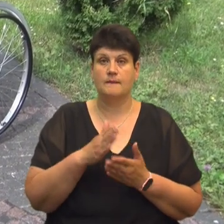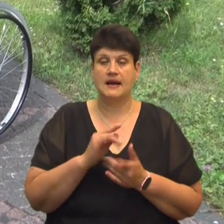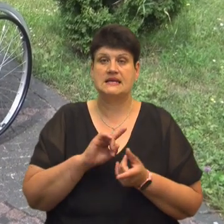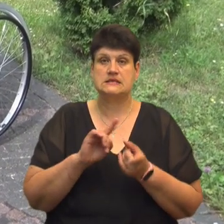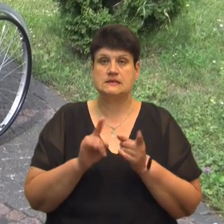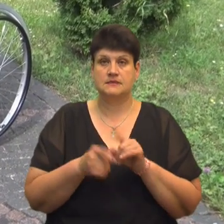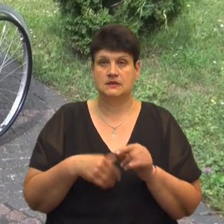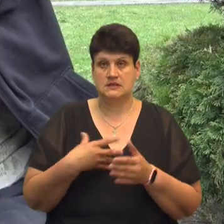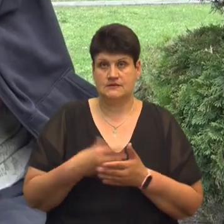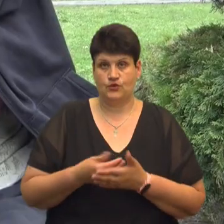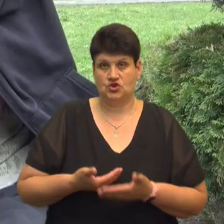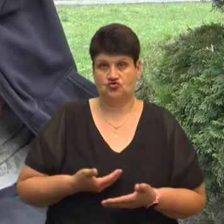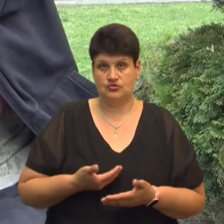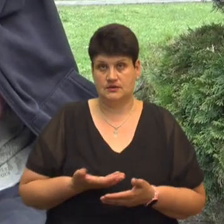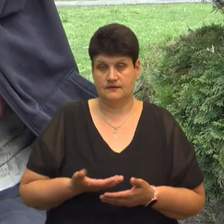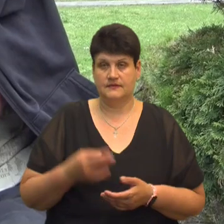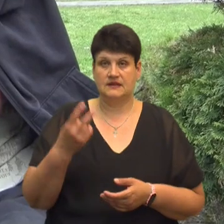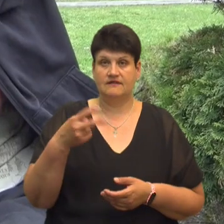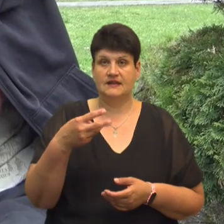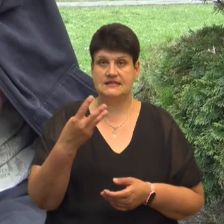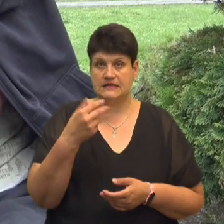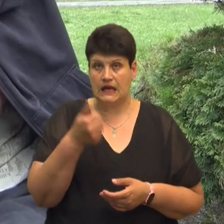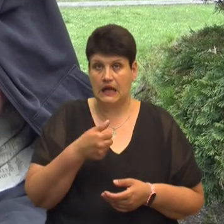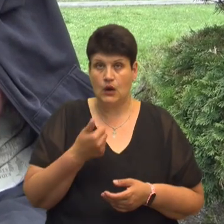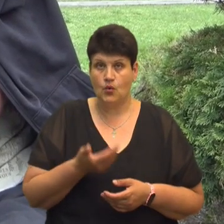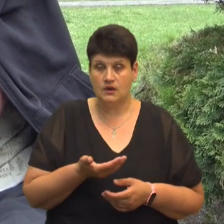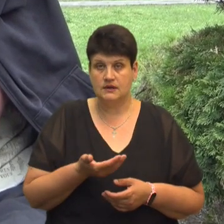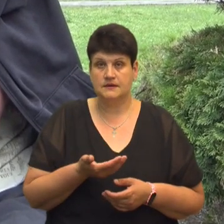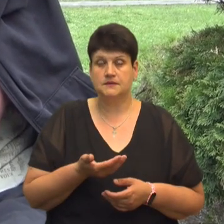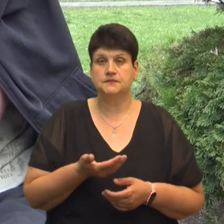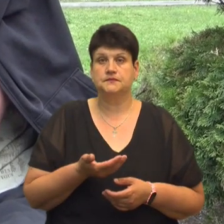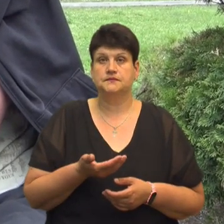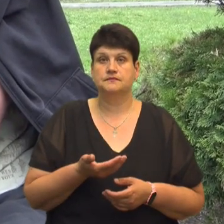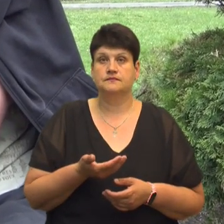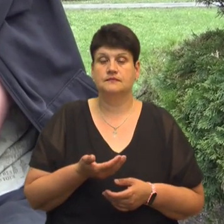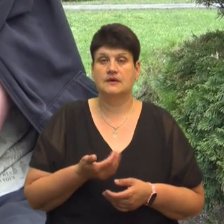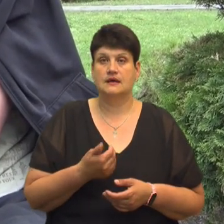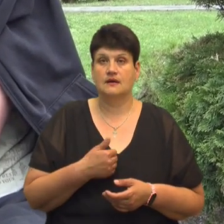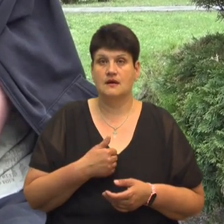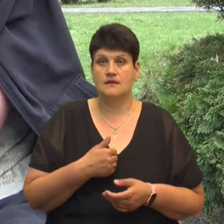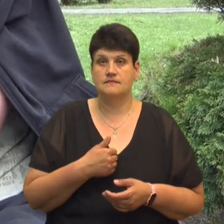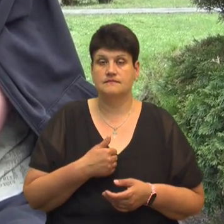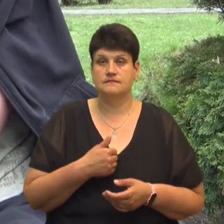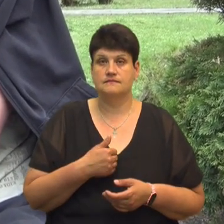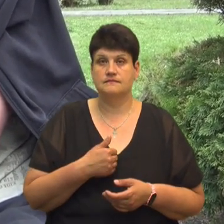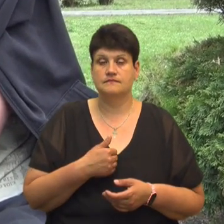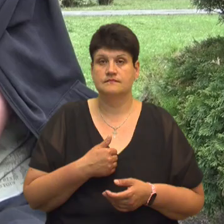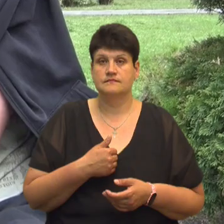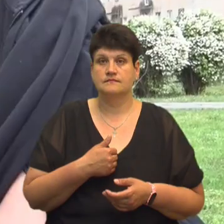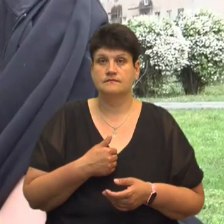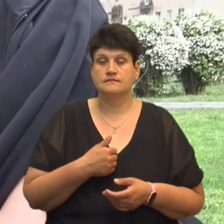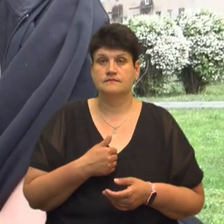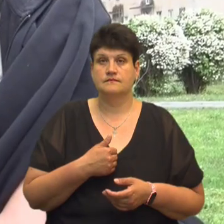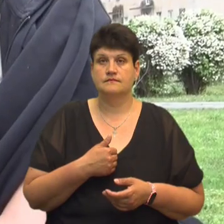життя, каже Олександр. 23 роки я прийшов в